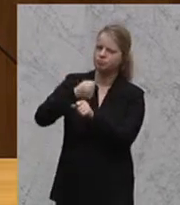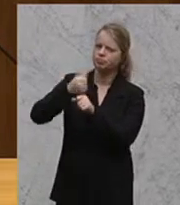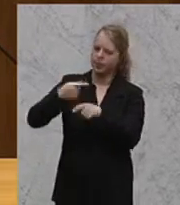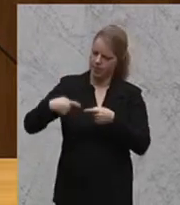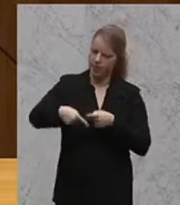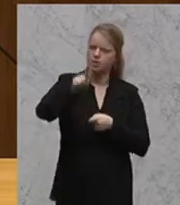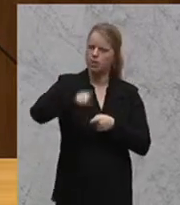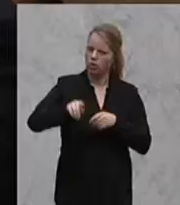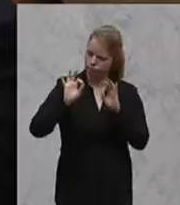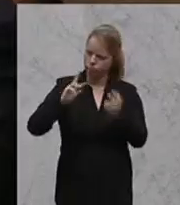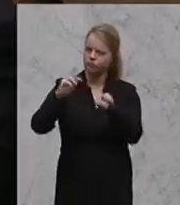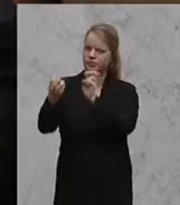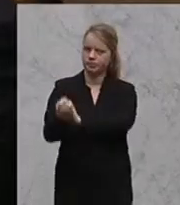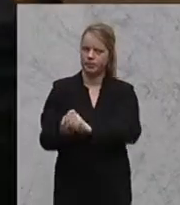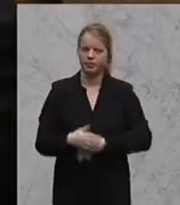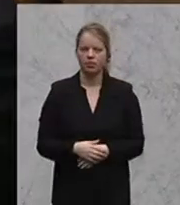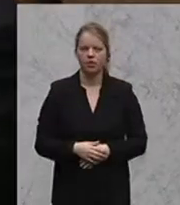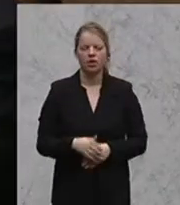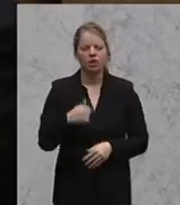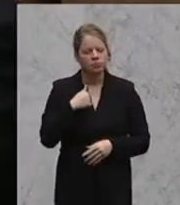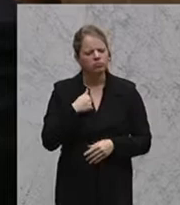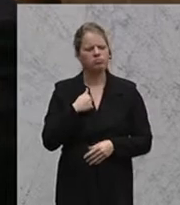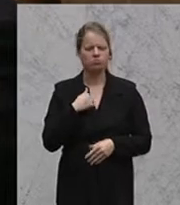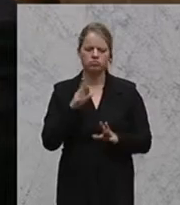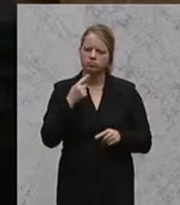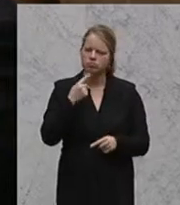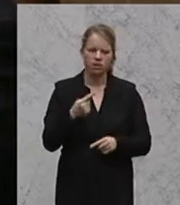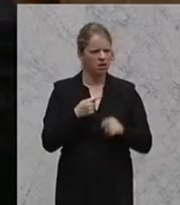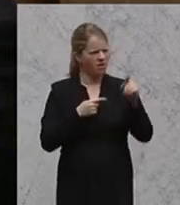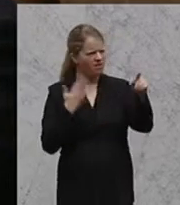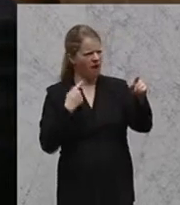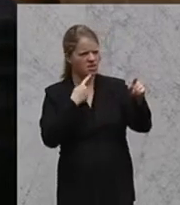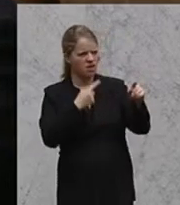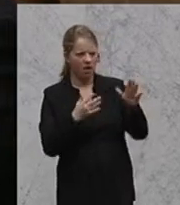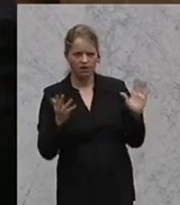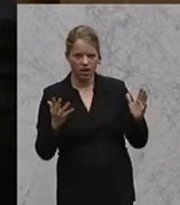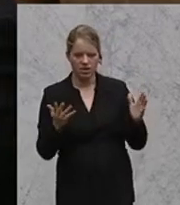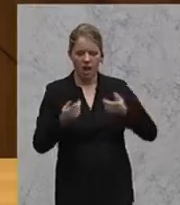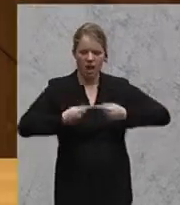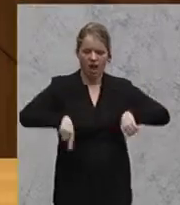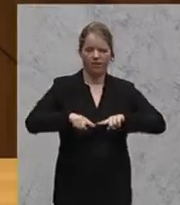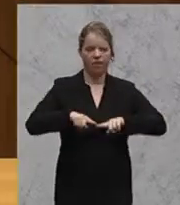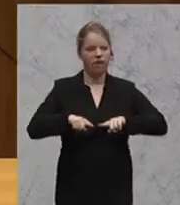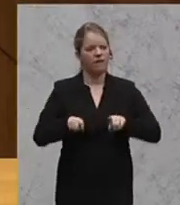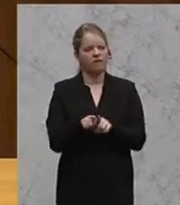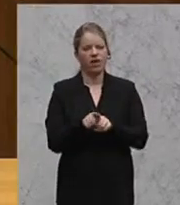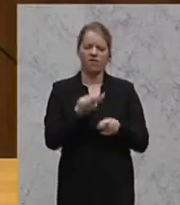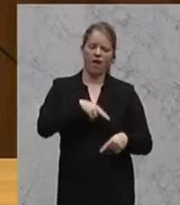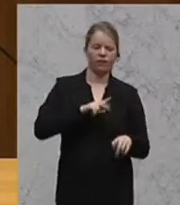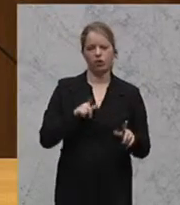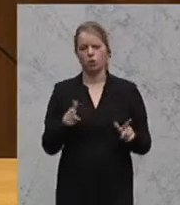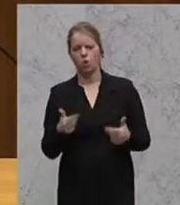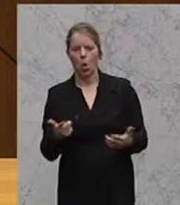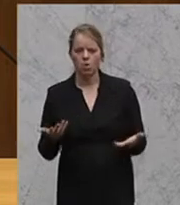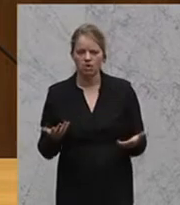Initiativen gesetzt werden. Ich darf aber schon mit der Behauptung auch aufräumen, dass die Länder auch verantwortungslos und Politikbereiche